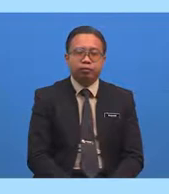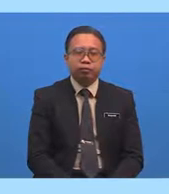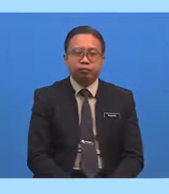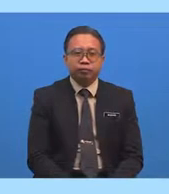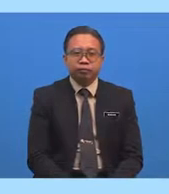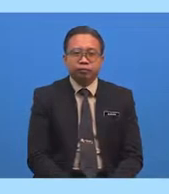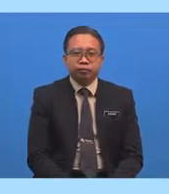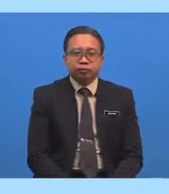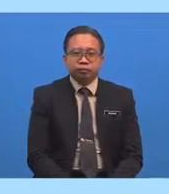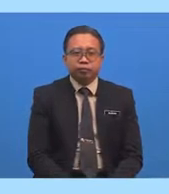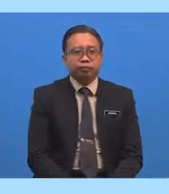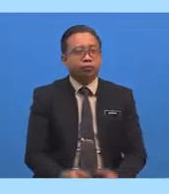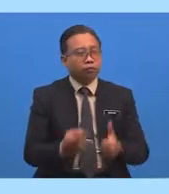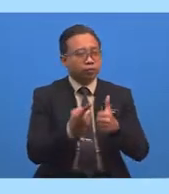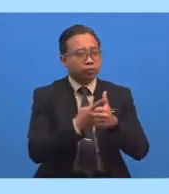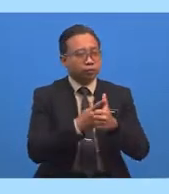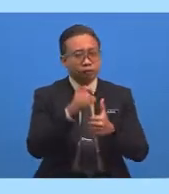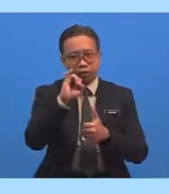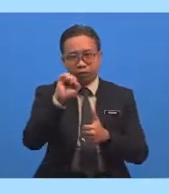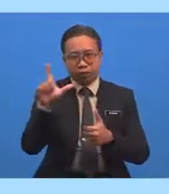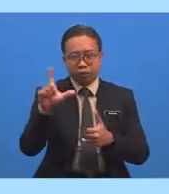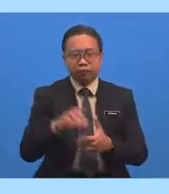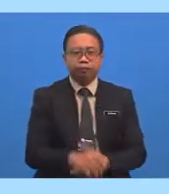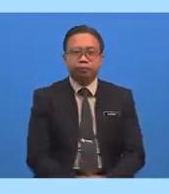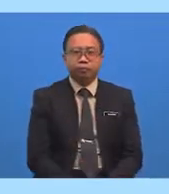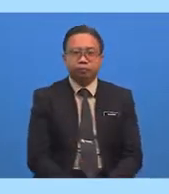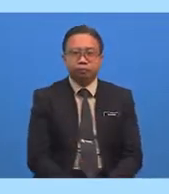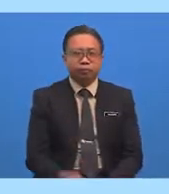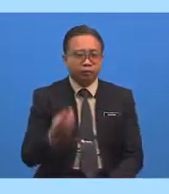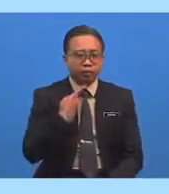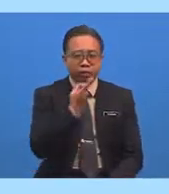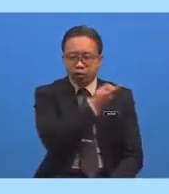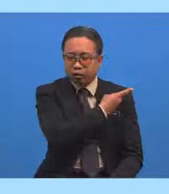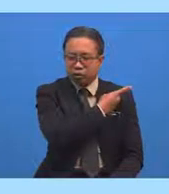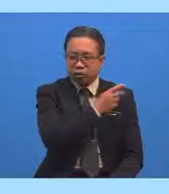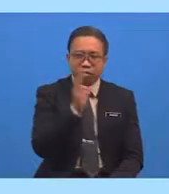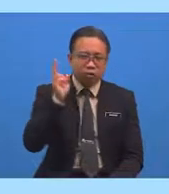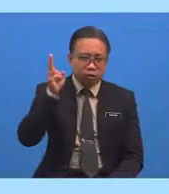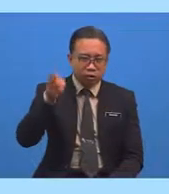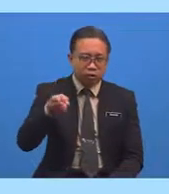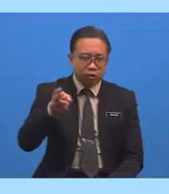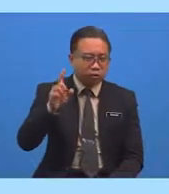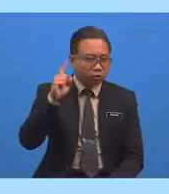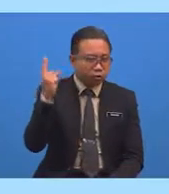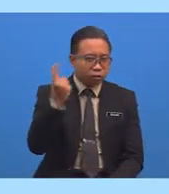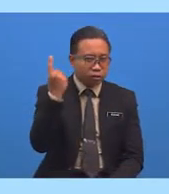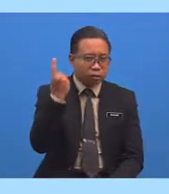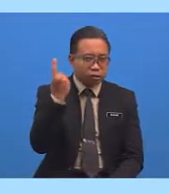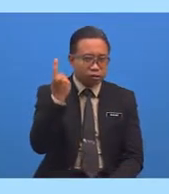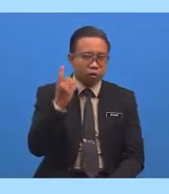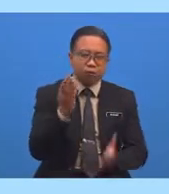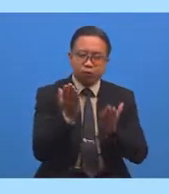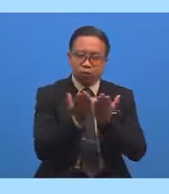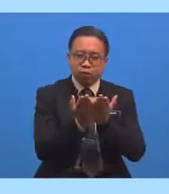Pengajaran Yang Pertama Ialah Kita Hendaklah Sentiasa Berdoa